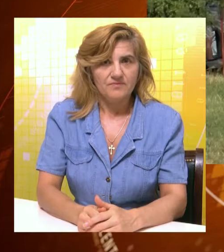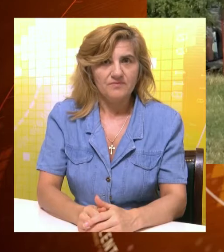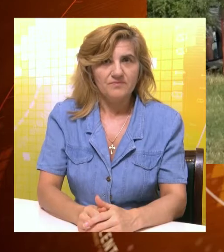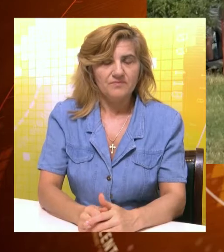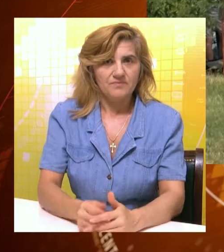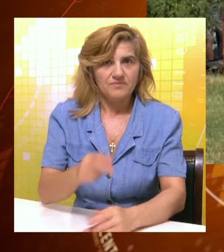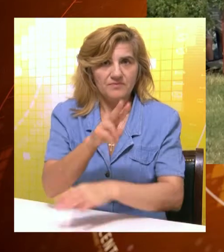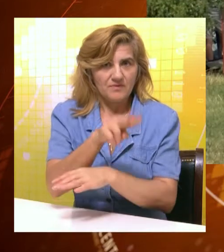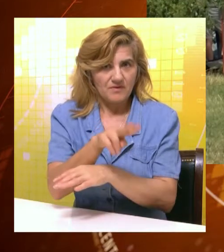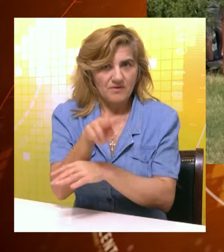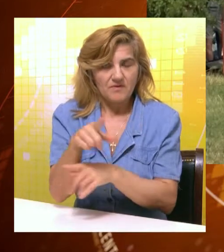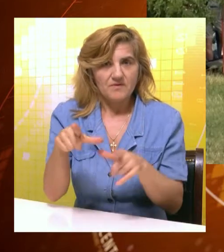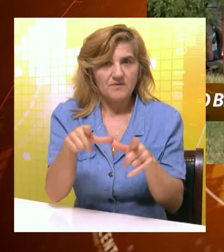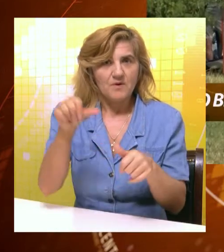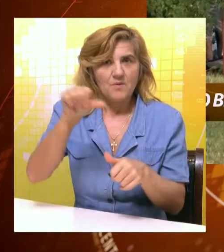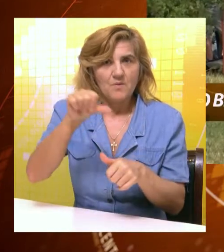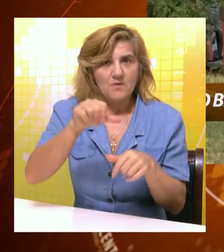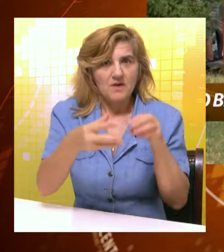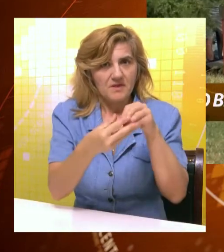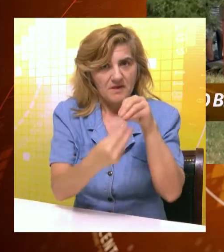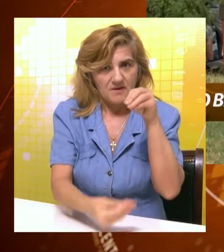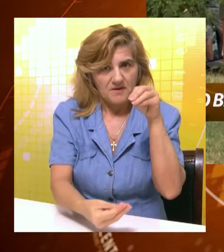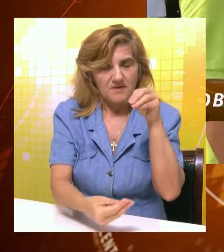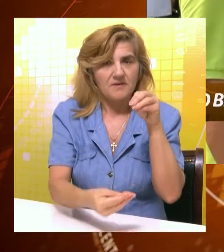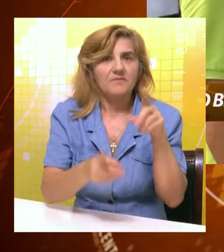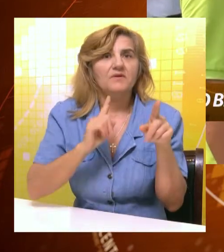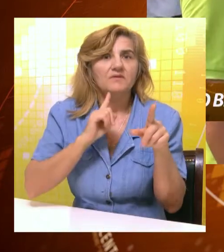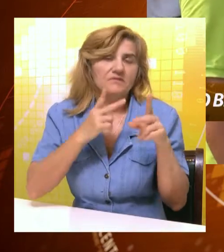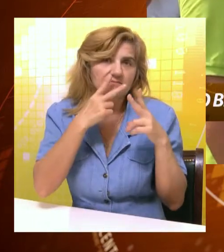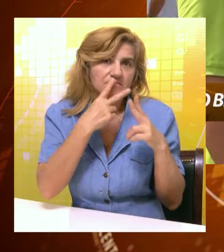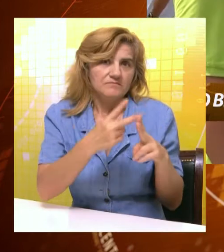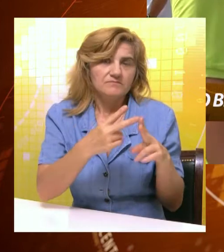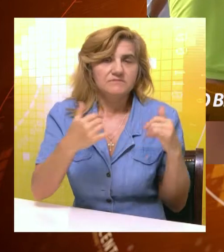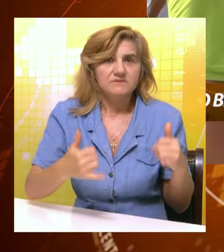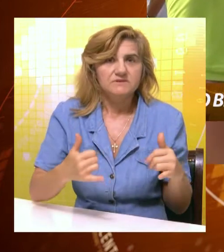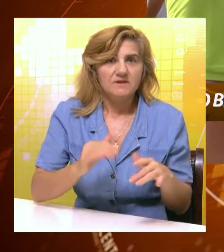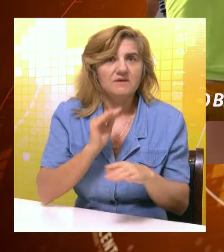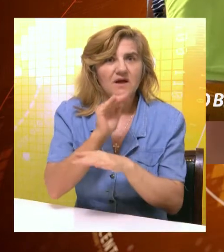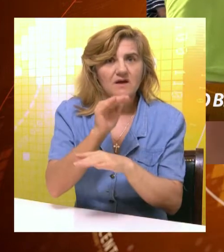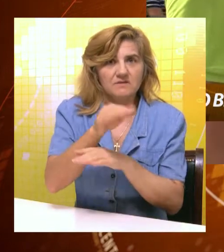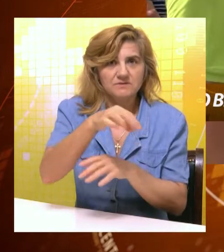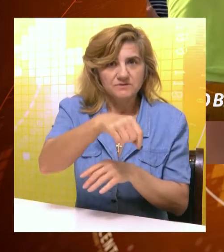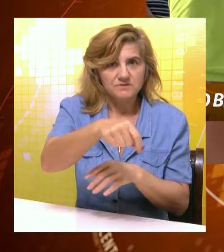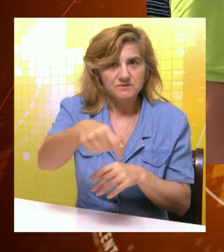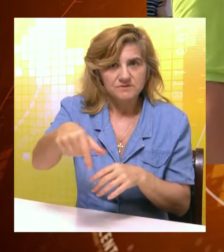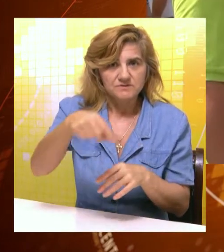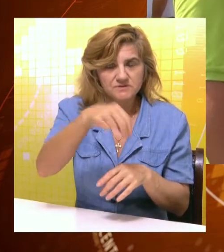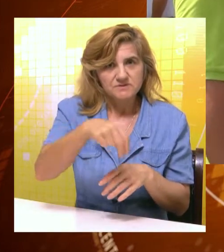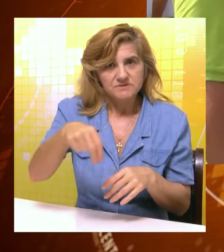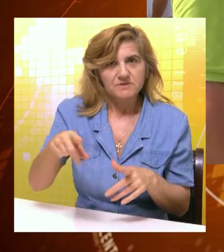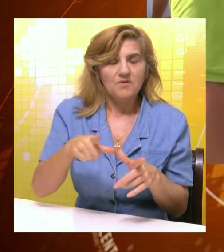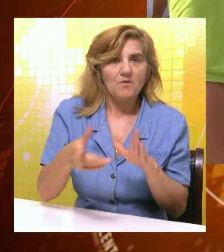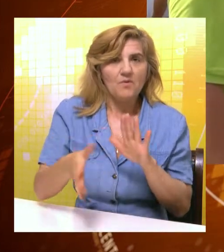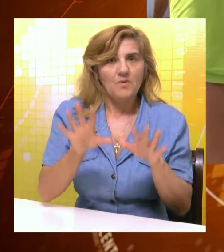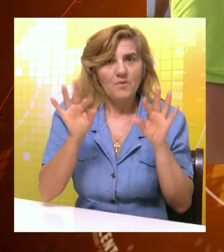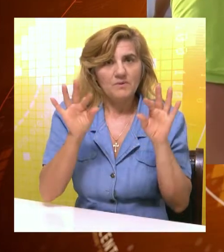Vršenje monitorinka zasada uljane repice i što se ovogodišnje proizvodnje tiče, bila je relativno kasna setva i otprilike između